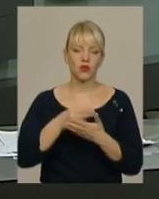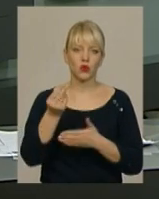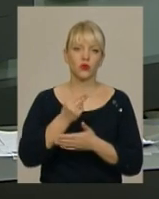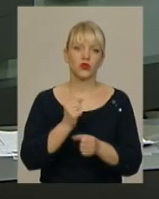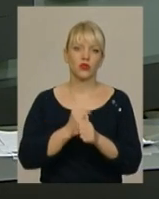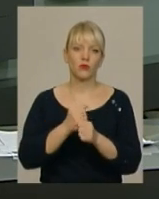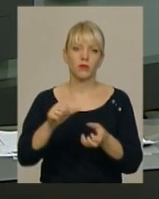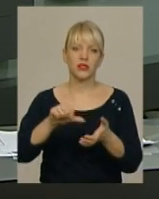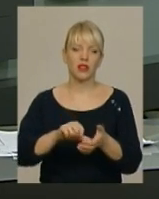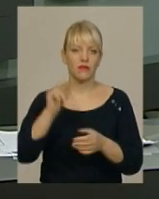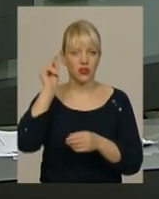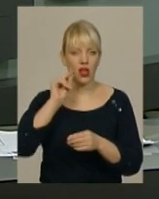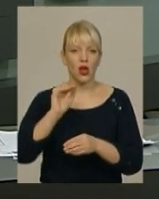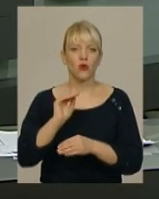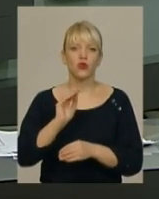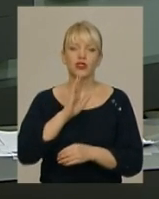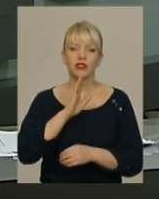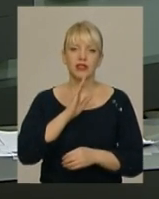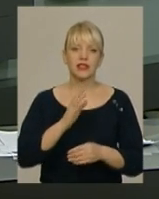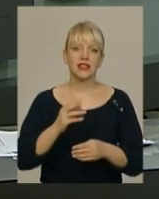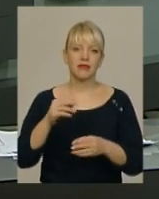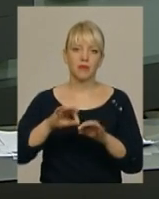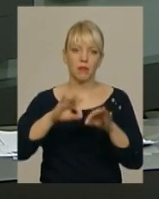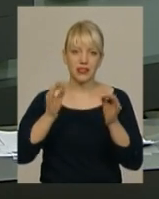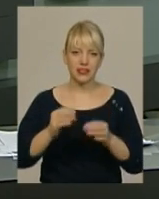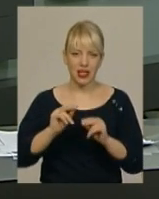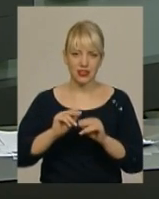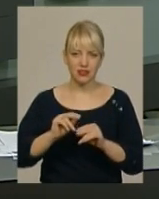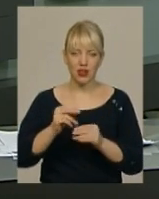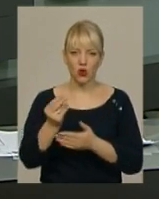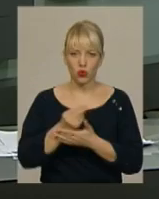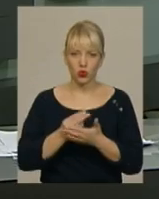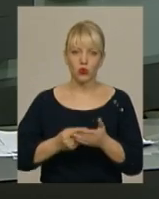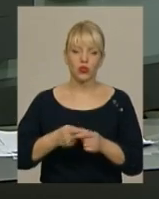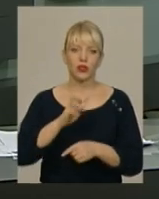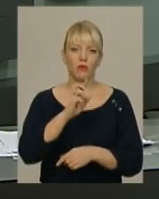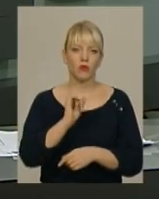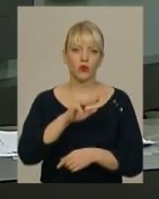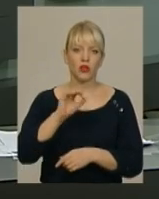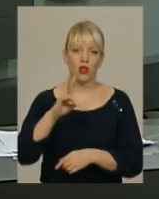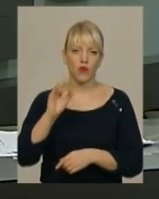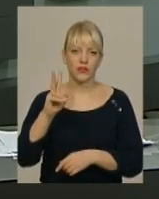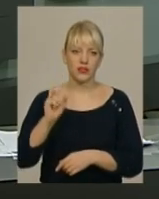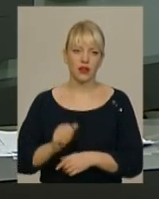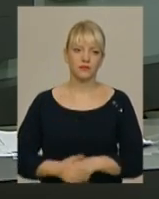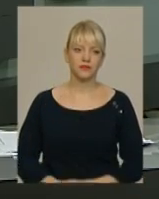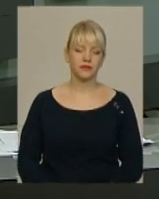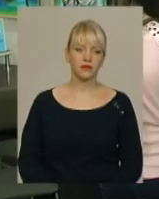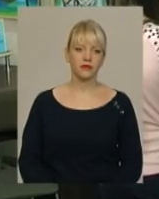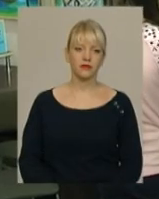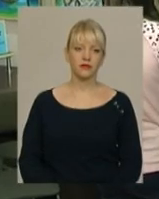роботи представила учениця дитячої школи мистецтв Агнеса Бужановська. Побувала там і наша кореспондентка Тетяна Ворожцова.